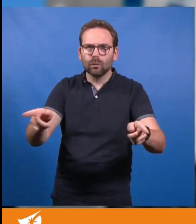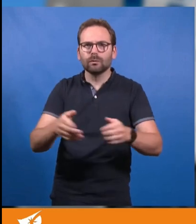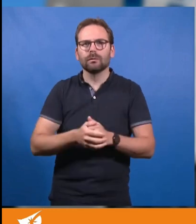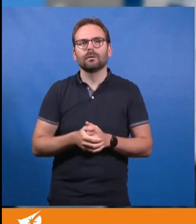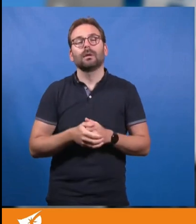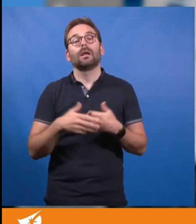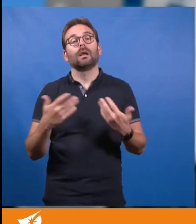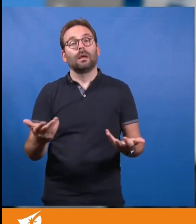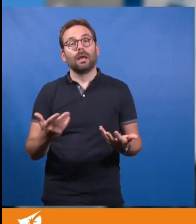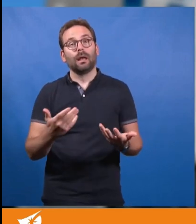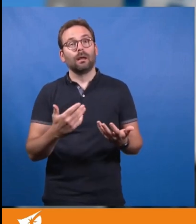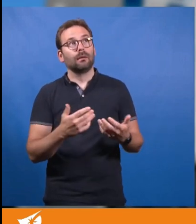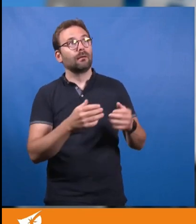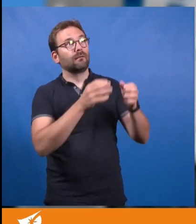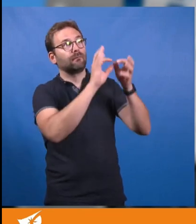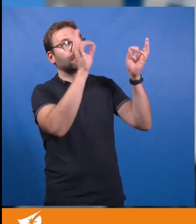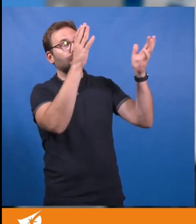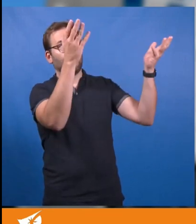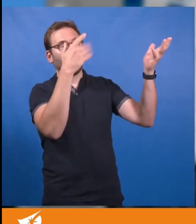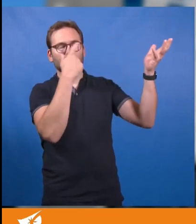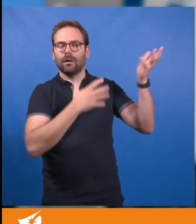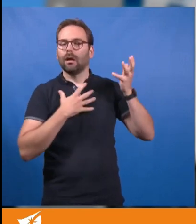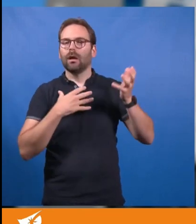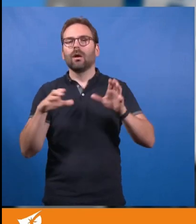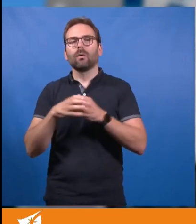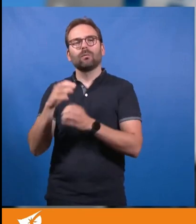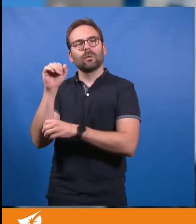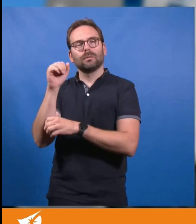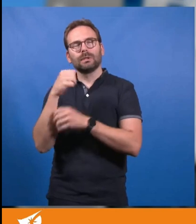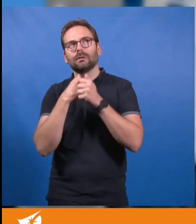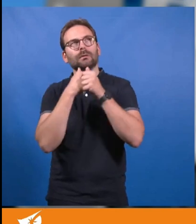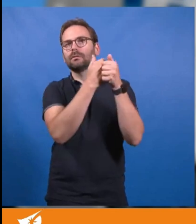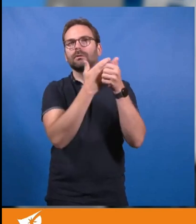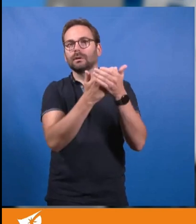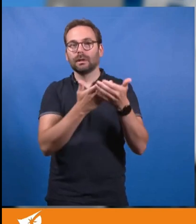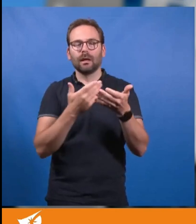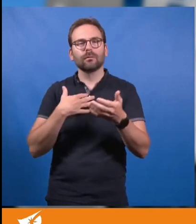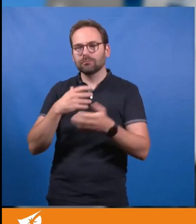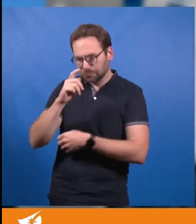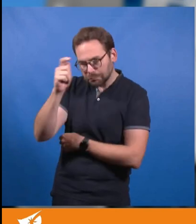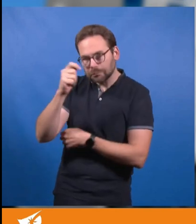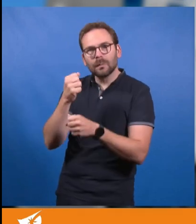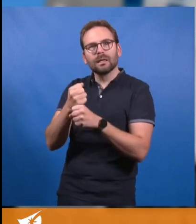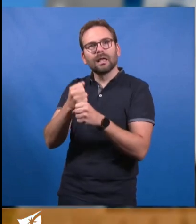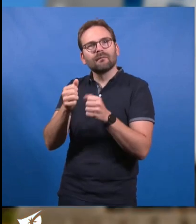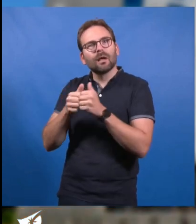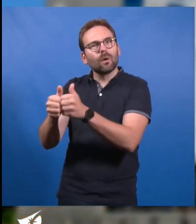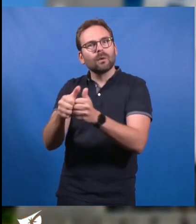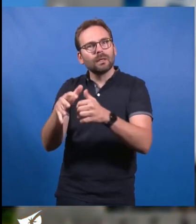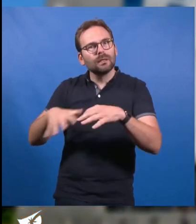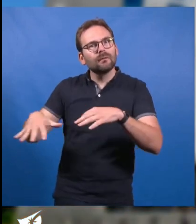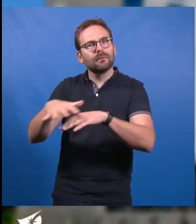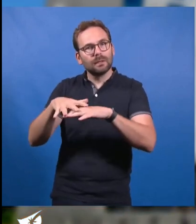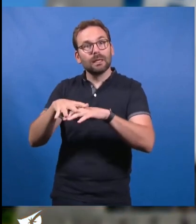attaché à ce beau principe, le groupe communiste salue le travail effectué par la collectivité et